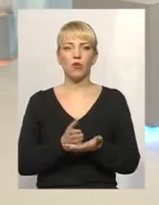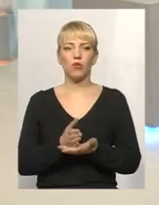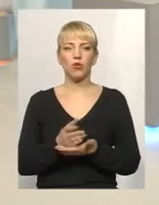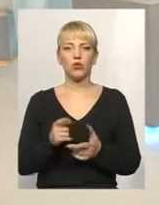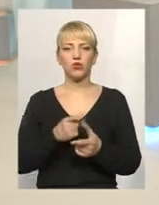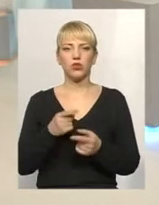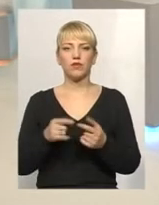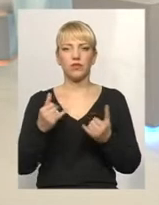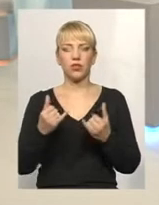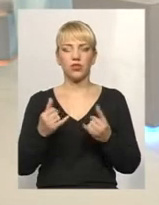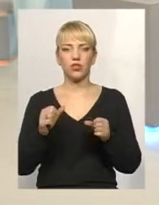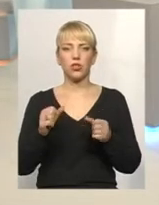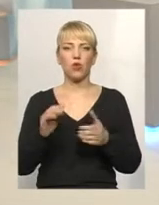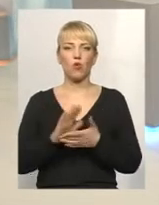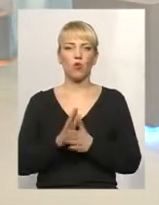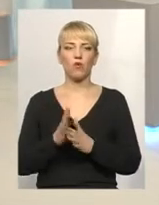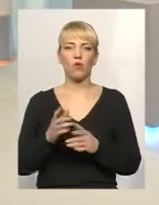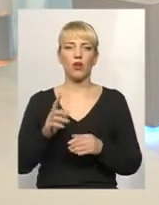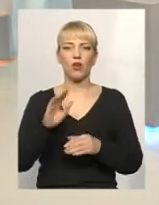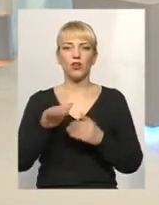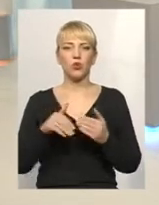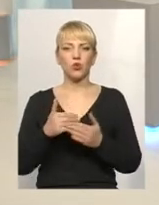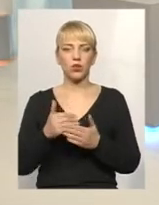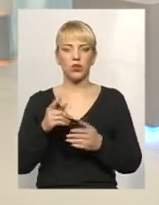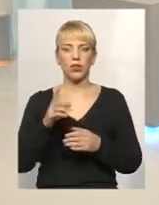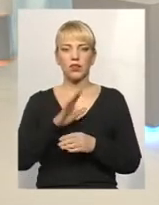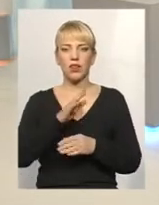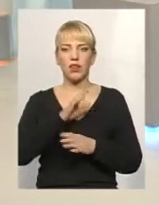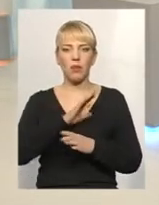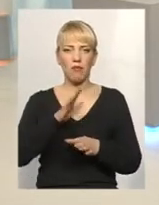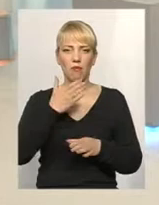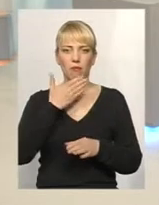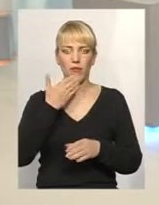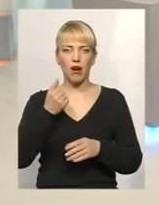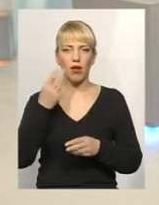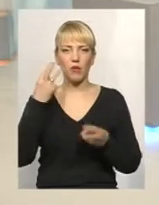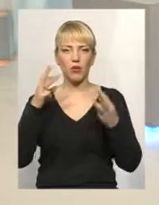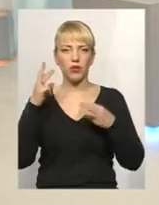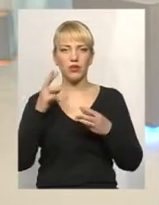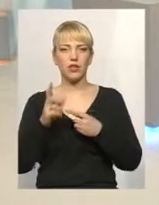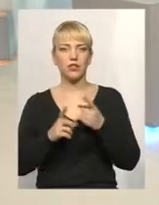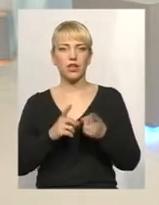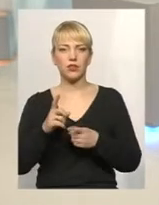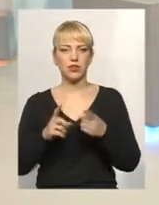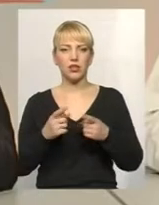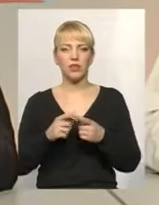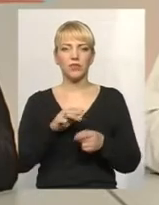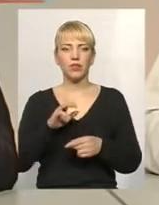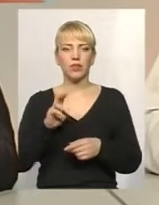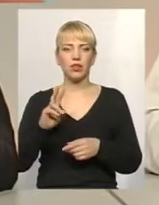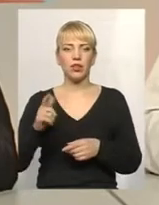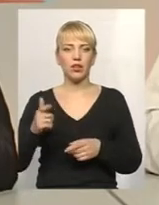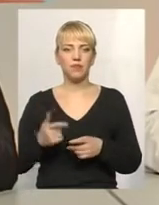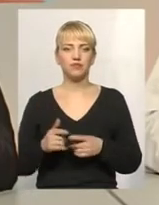нинішніх умовах, доки ще загалом не відбулася модернізація самої сфери житлово-комунальних послуг? Зробити це досить складно. На